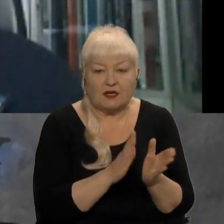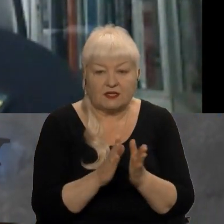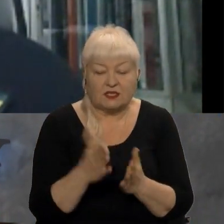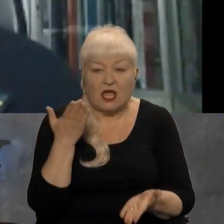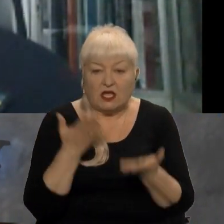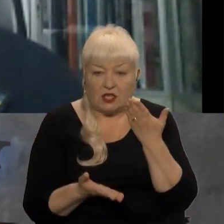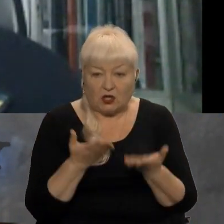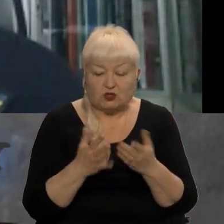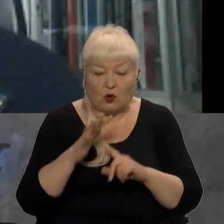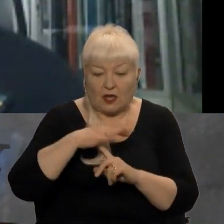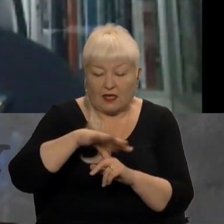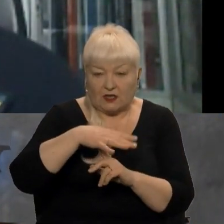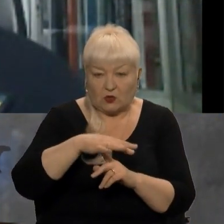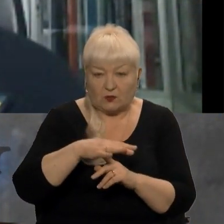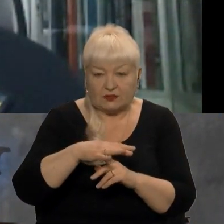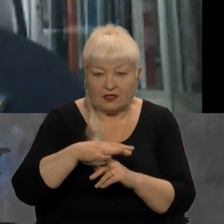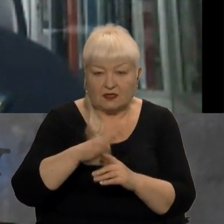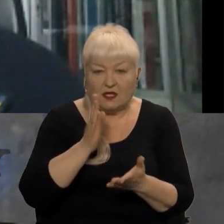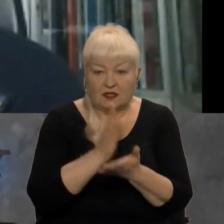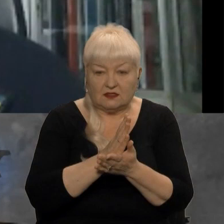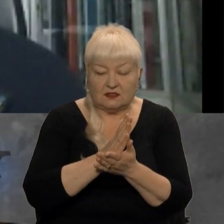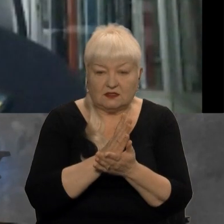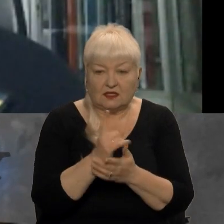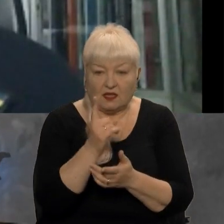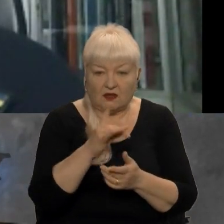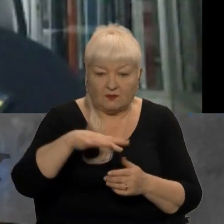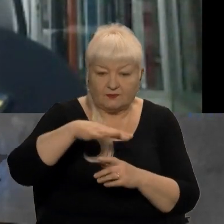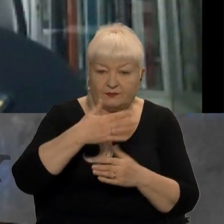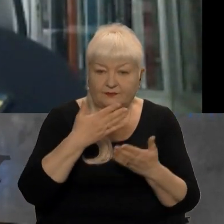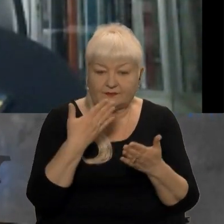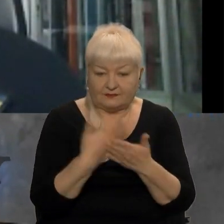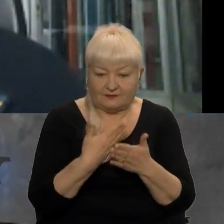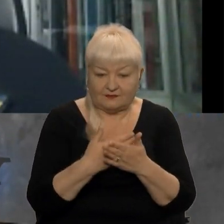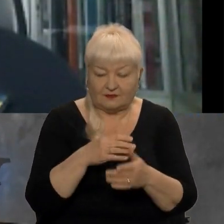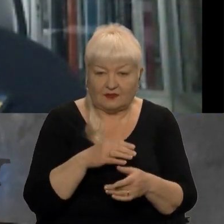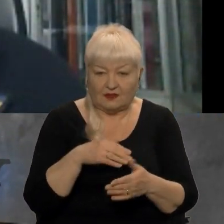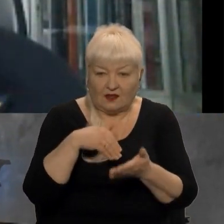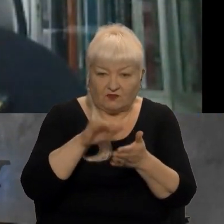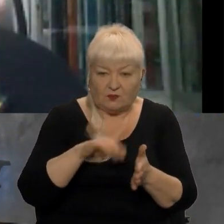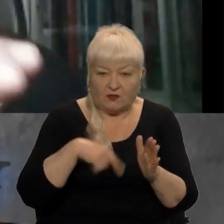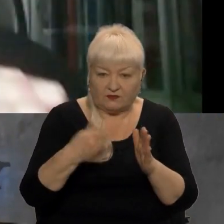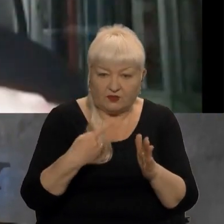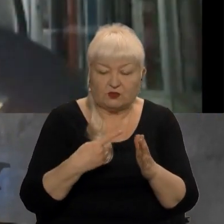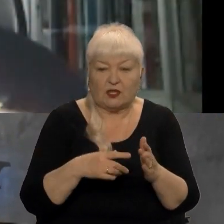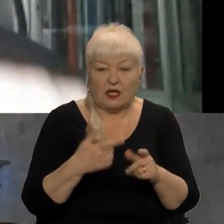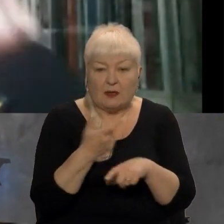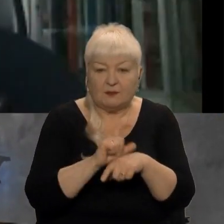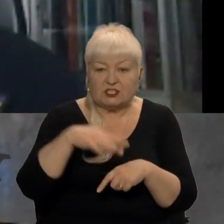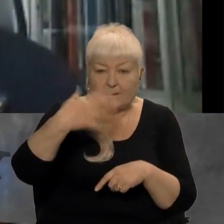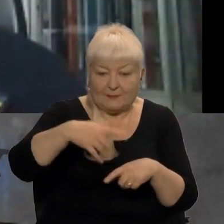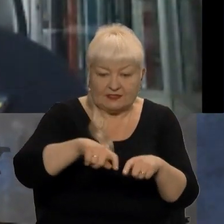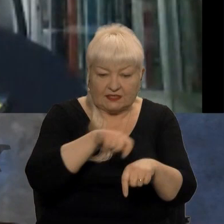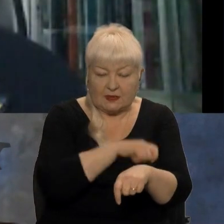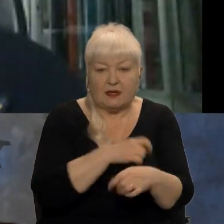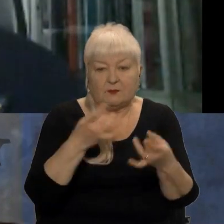гелікоптер висить вертикально і відмовили двигуни, і якщо висота більше 500 метрів, він просто спокійно